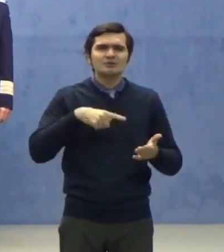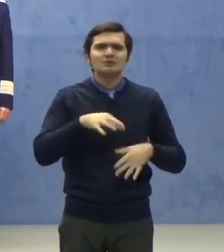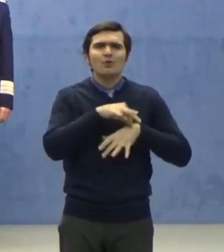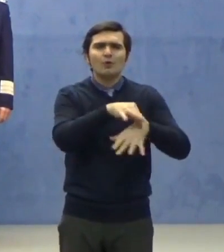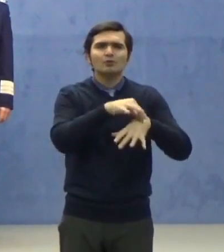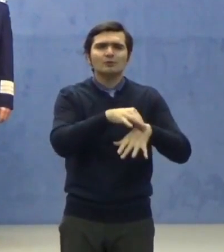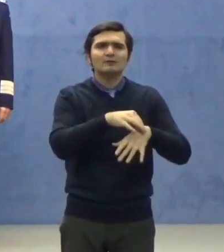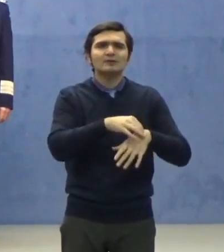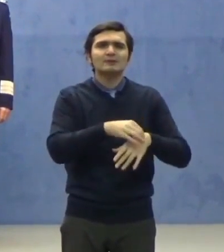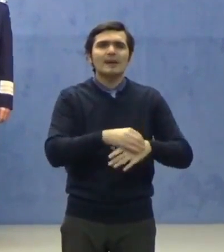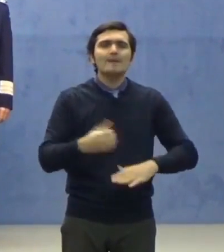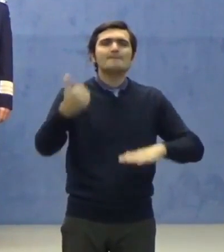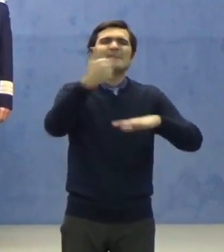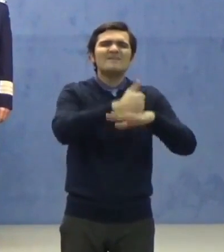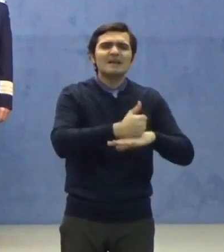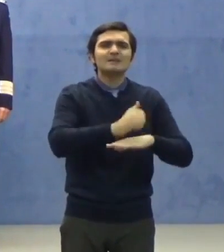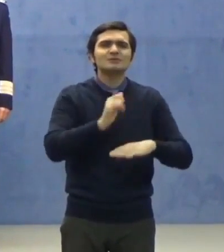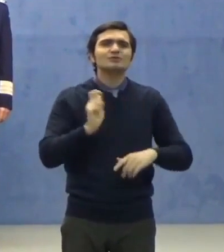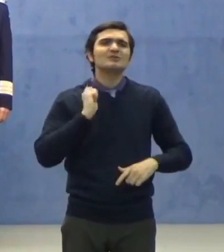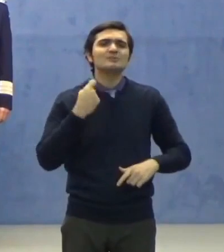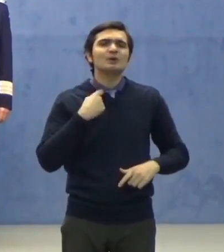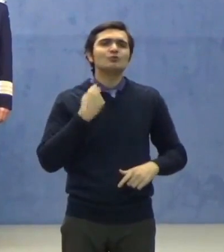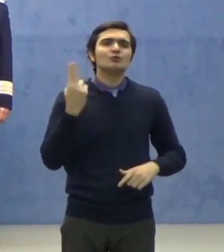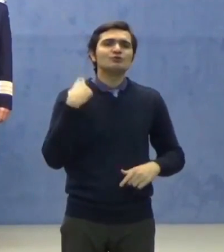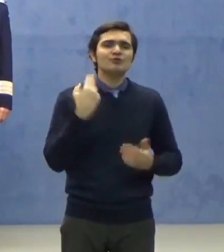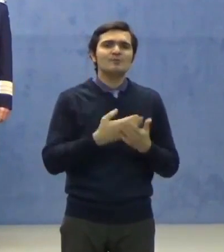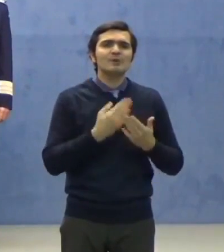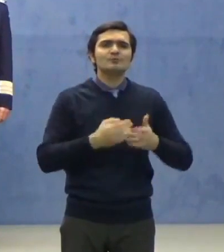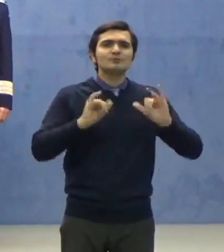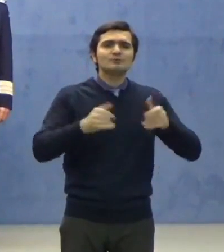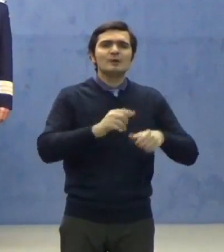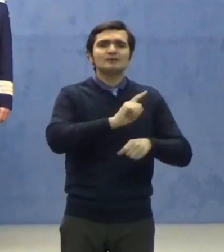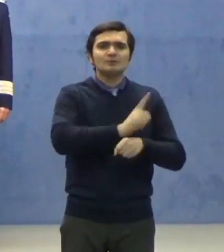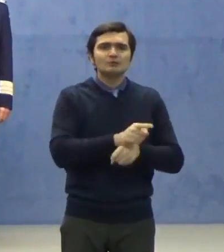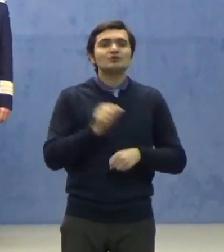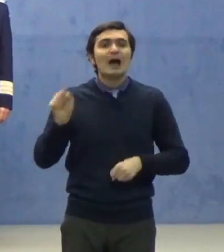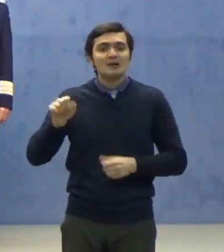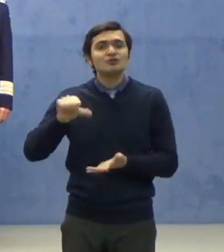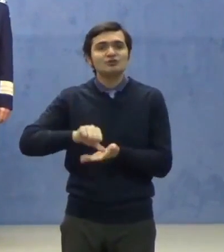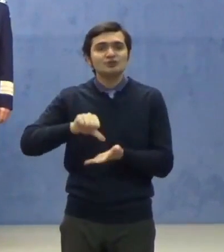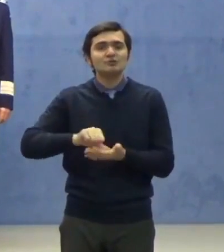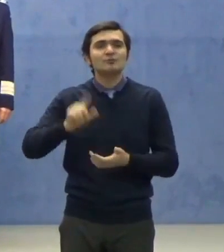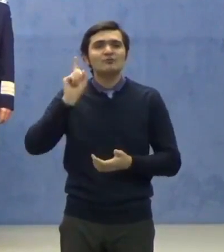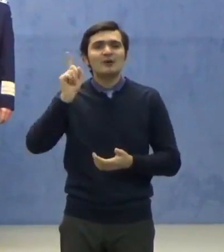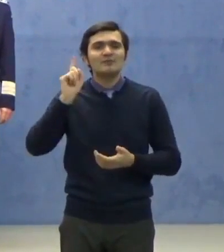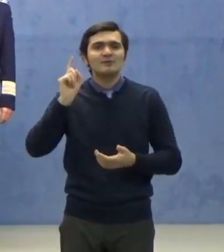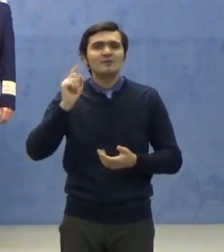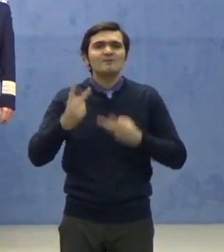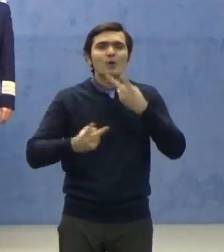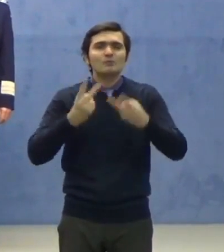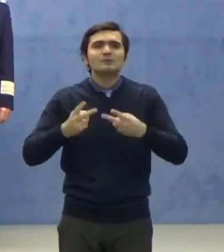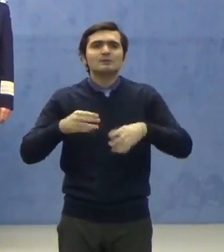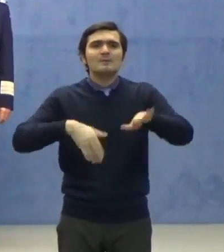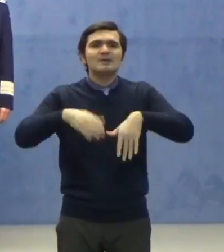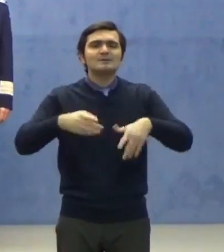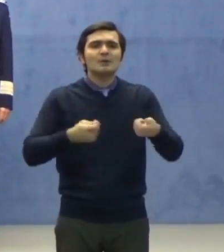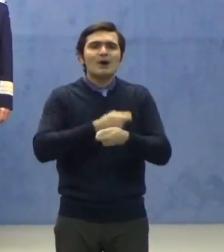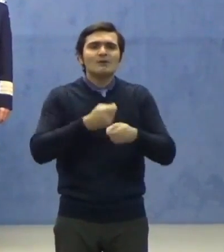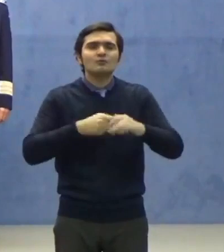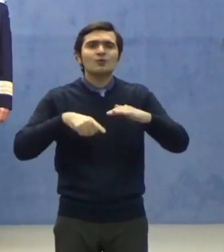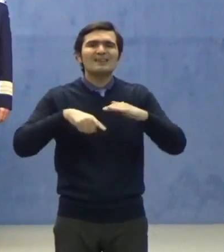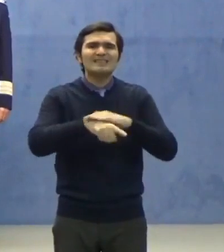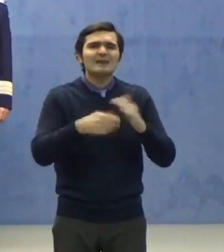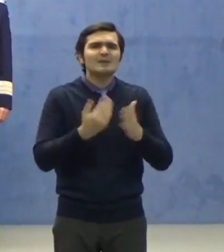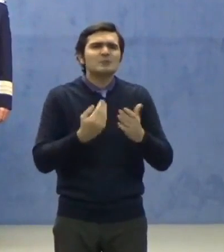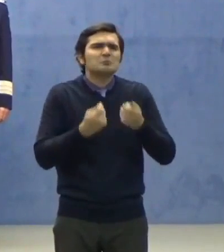inspecterilor șef al inspectoratelor pentru situații de urgență. Acest centru va fi la dispoziție a Ministerului Afacerilor Interne pentru toate